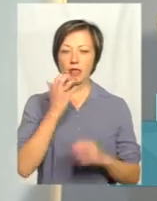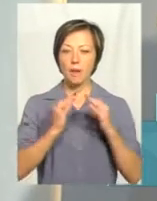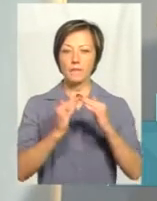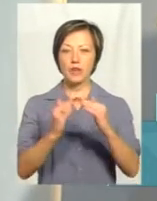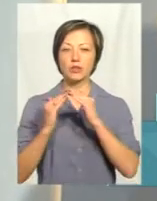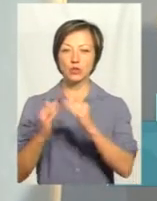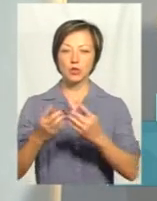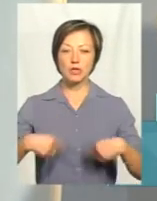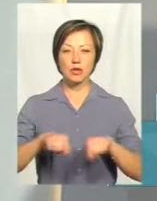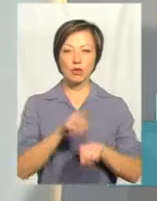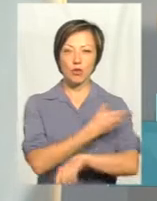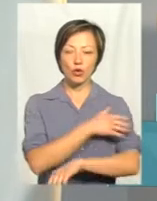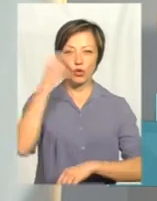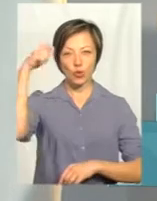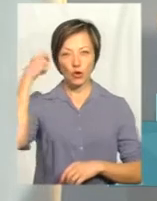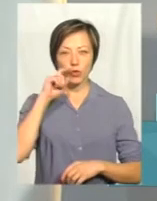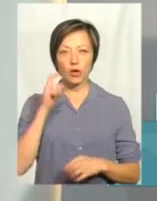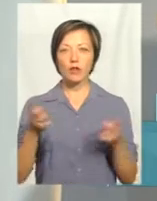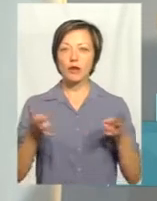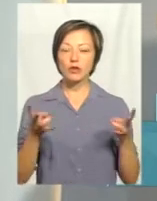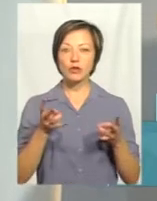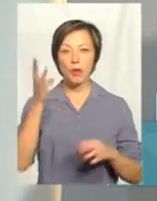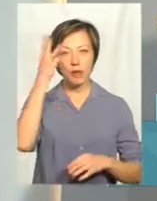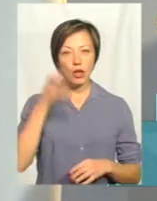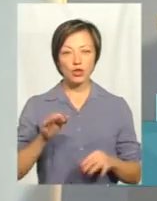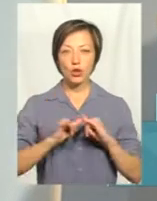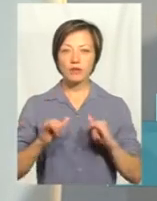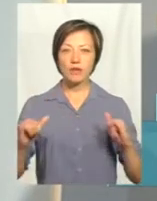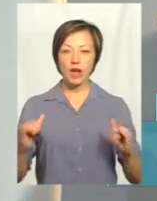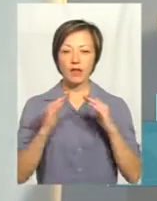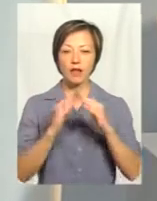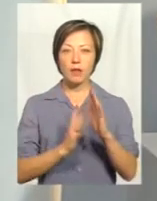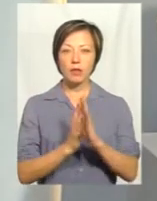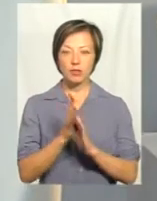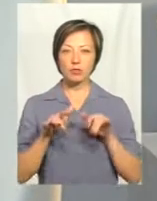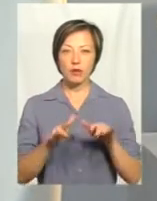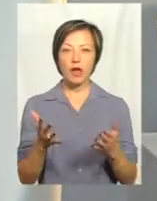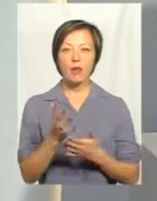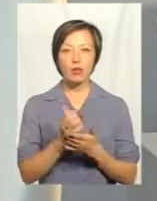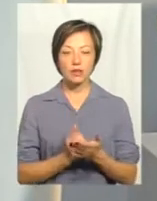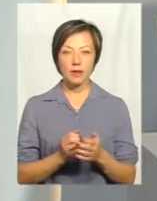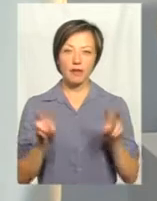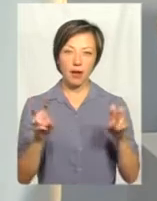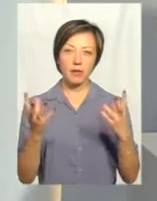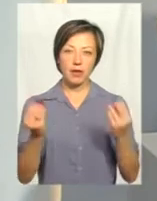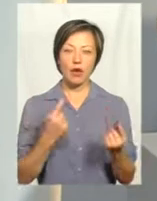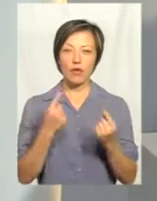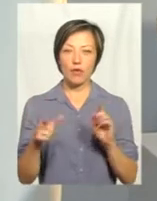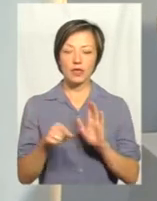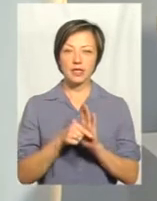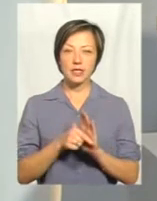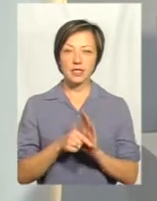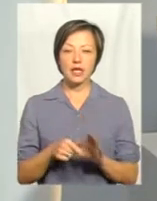Навіщо у Хмельниччині розвивати тепличну справу і який у неї потенціал? Про це нині у темі дня говоримо з